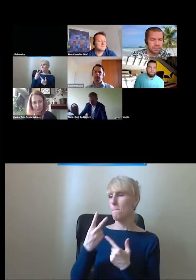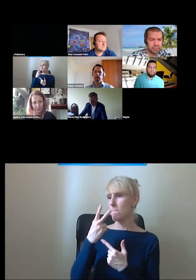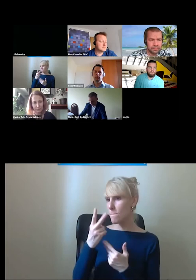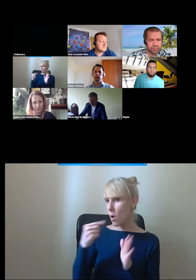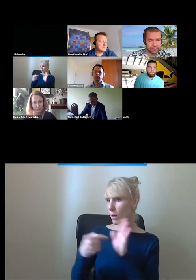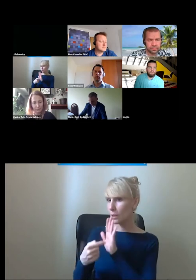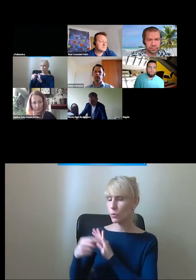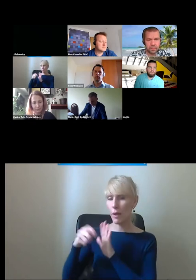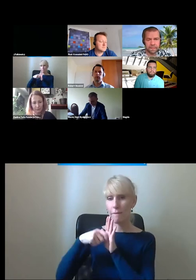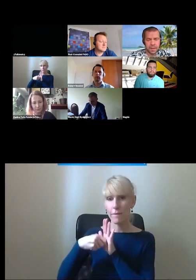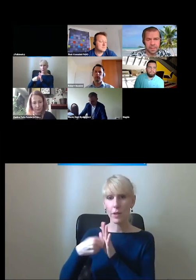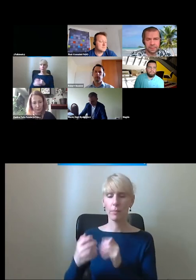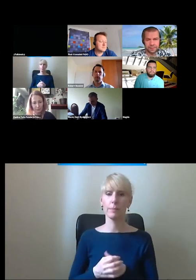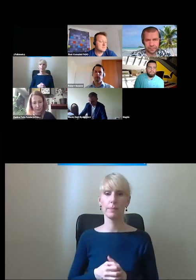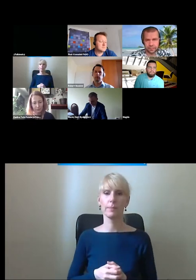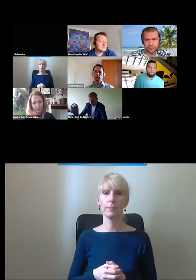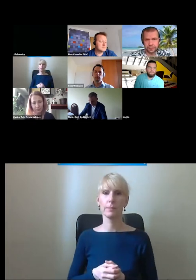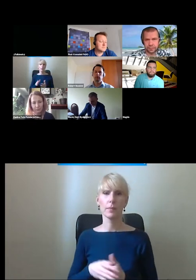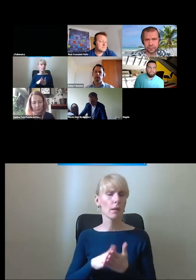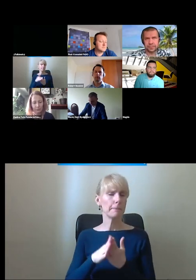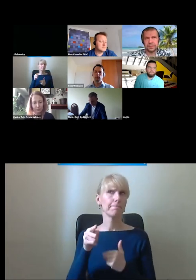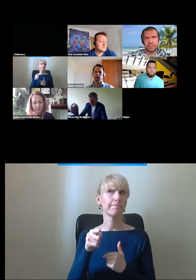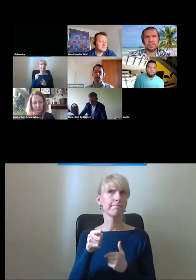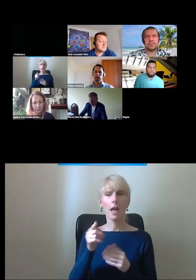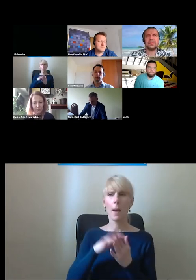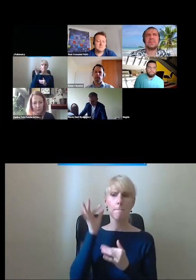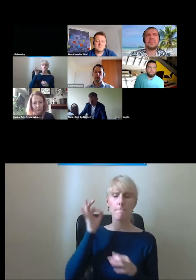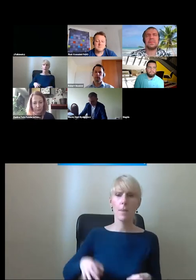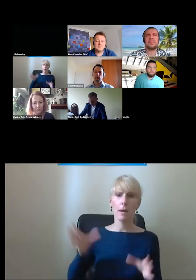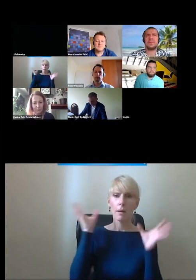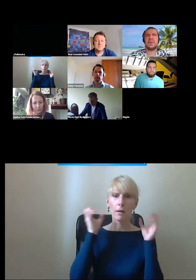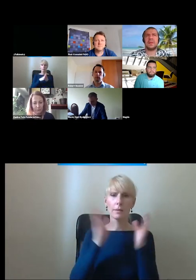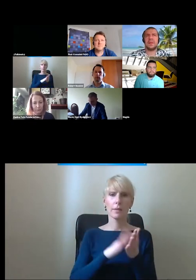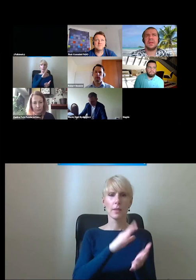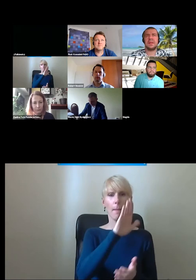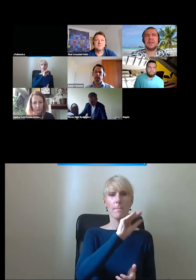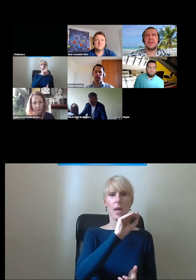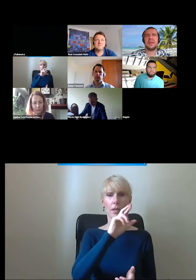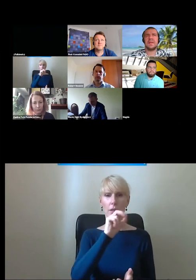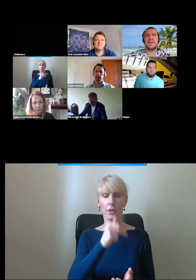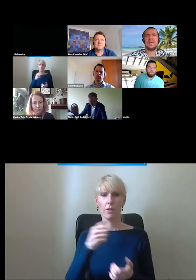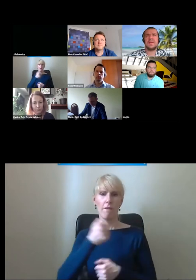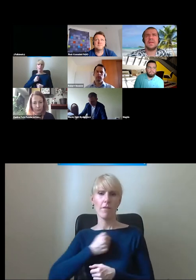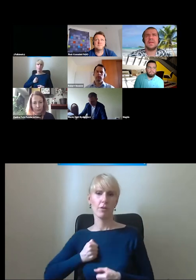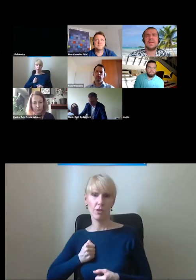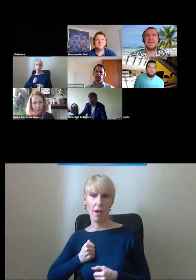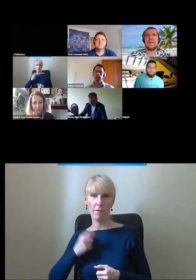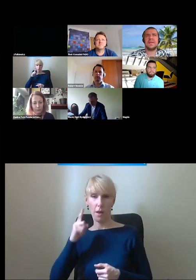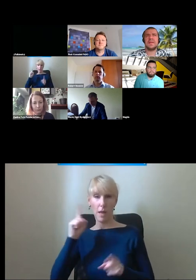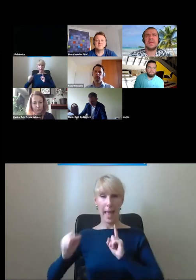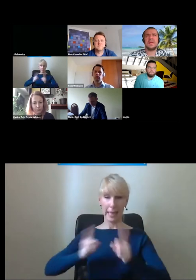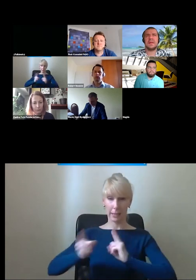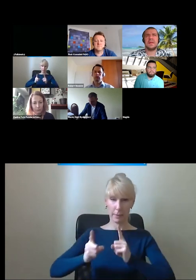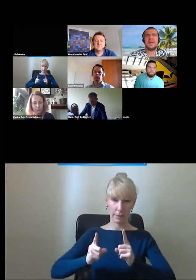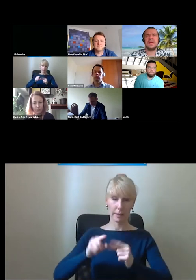wasz film. Słyszałem kiedyś o pani, która przyjechała pociągiem Berlin-Warszawa-Ekspres do Warszawy na wózku elektrycznym